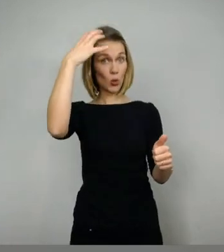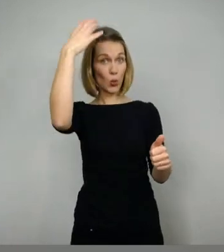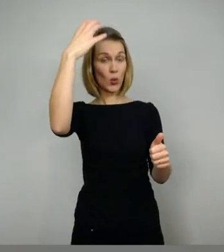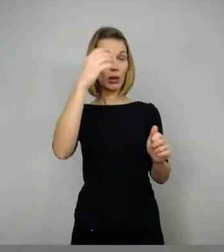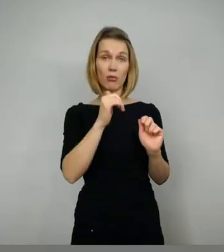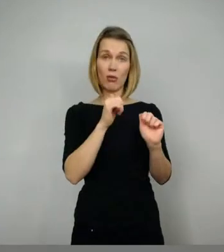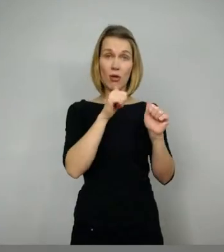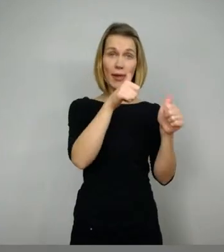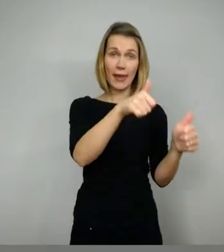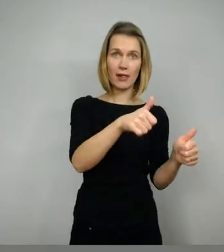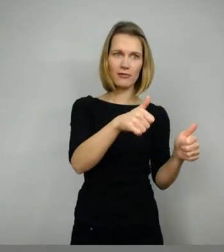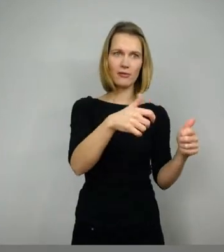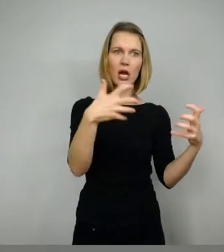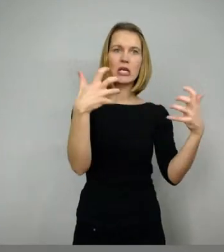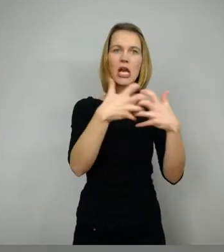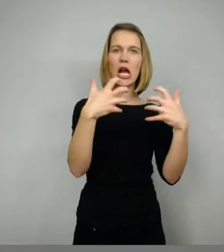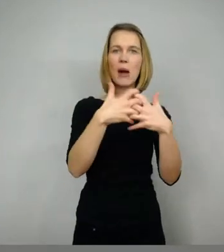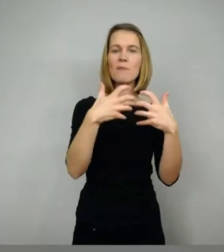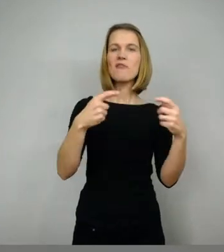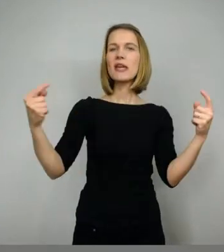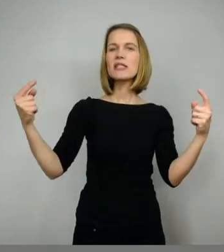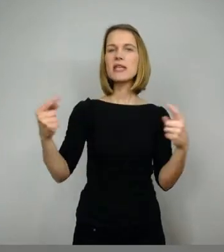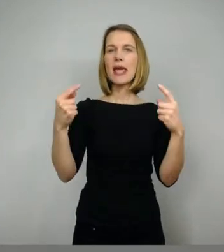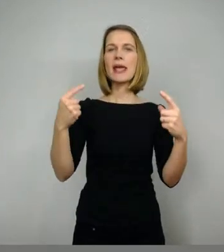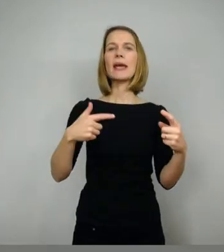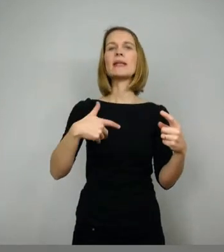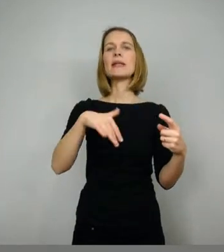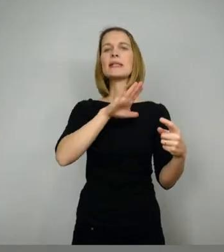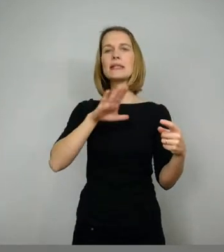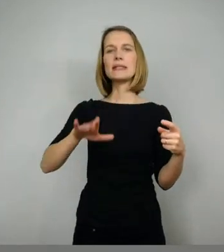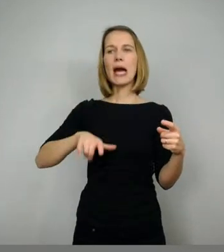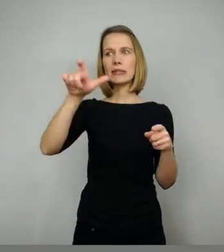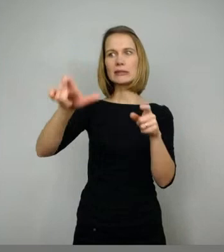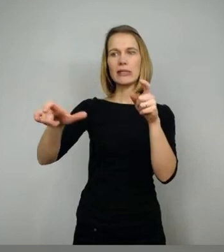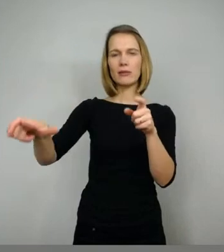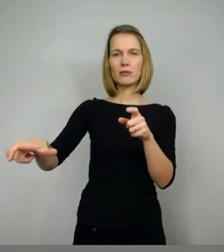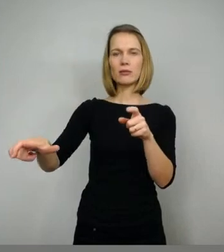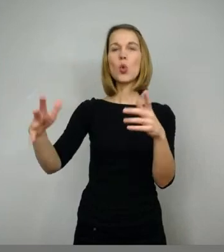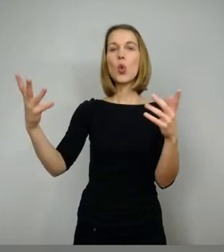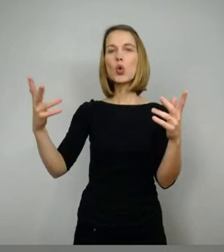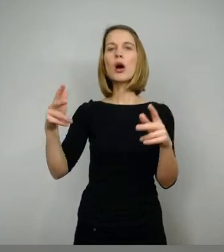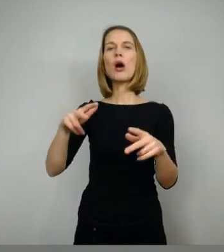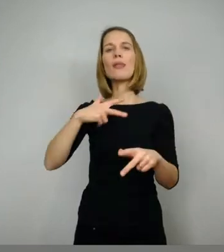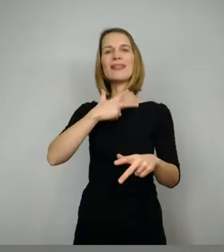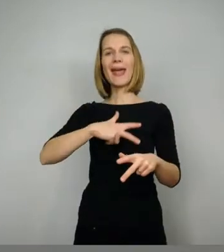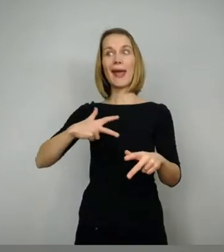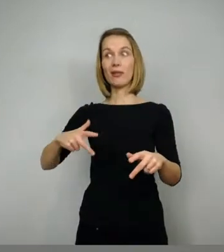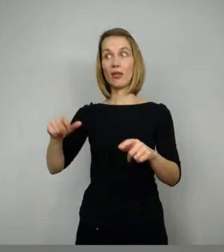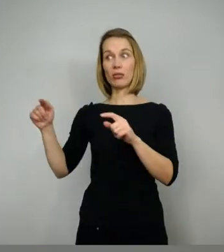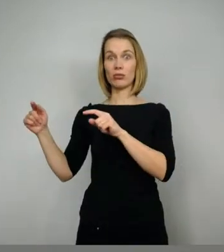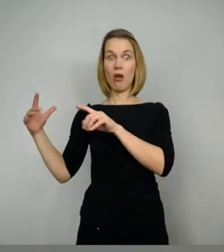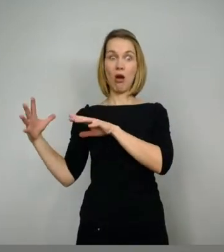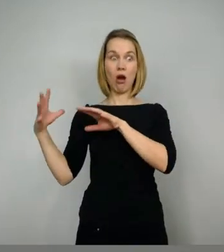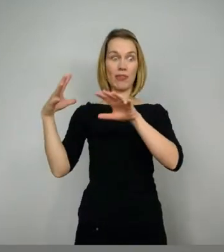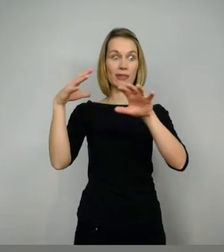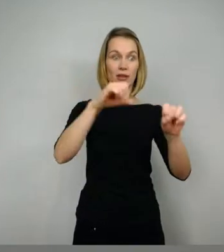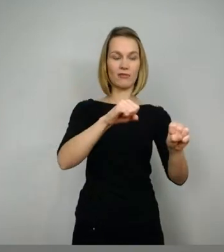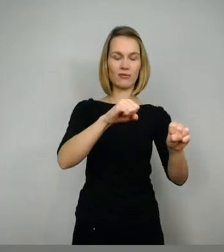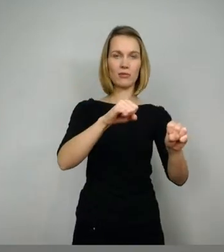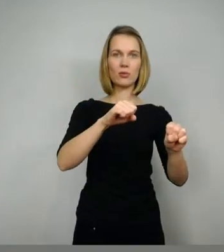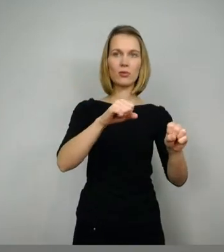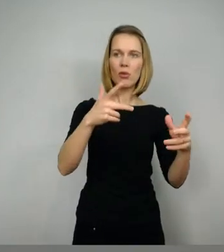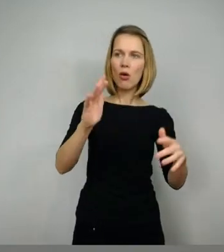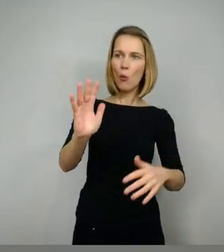Kampf gegen die Sachsen und die Dänen, die das Land der Burgunden angreifen. Und dort zeichnet er sich als der Beste aller Krieger aus.